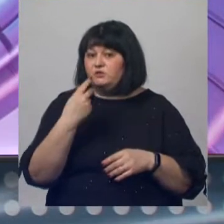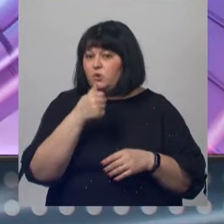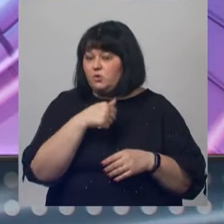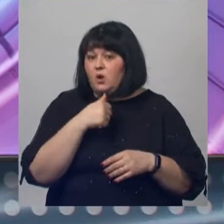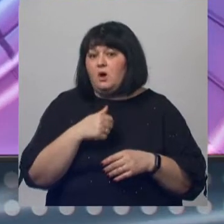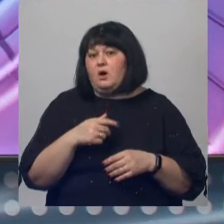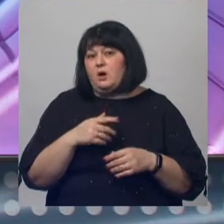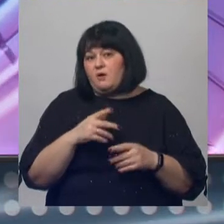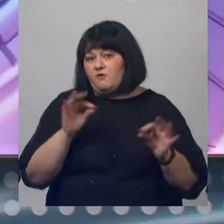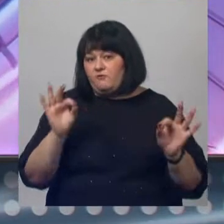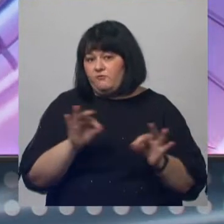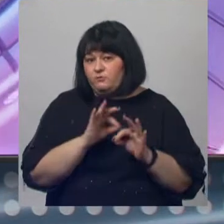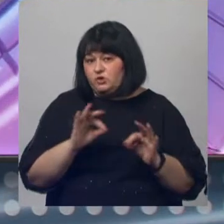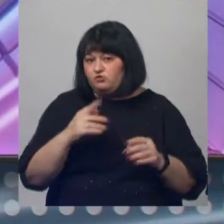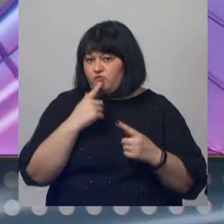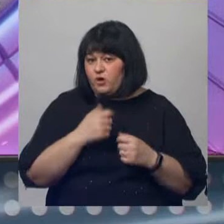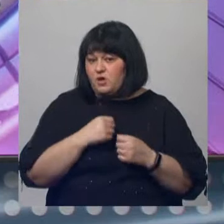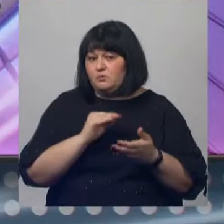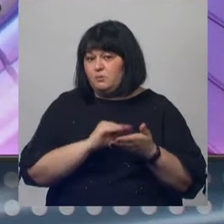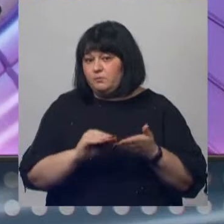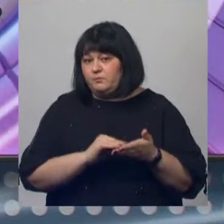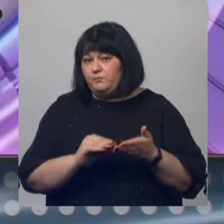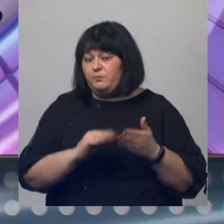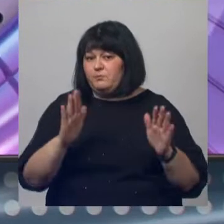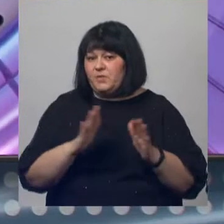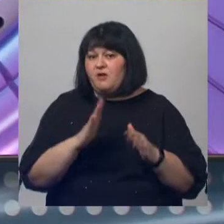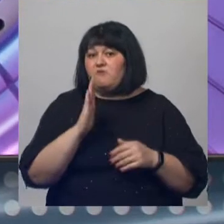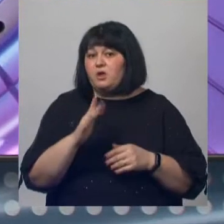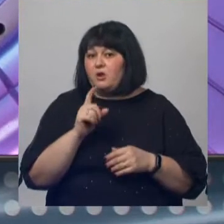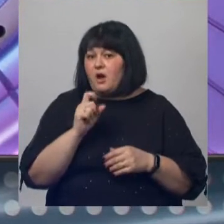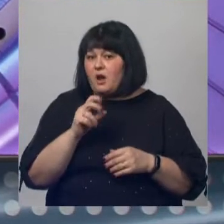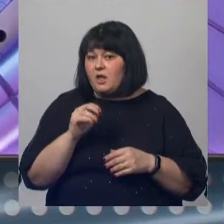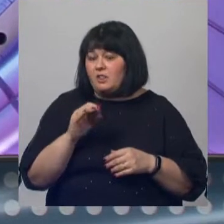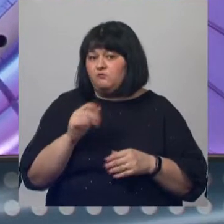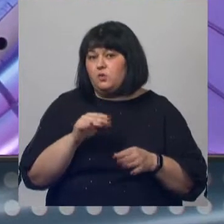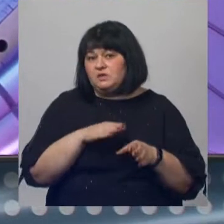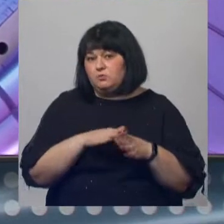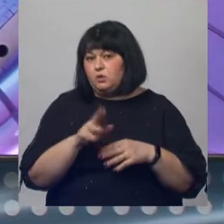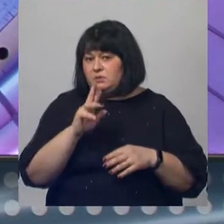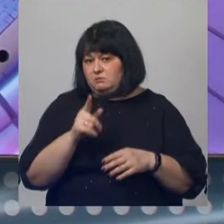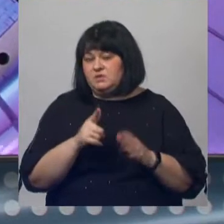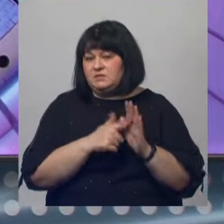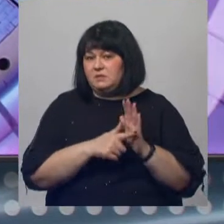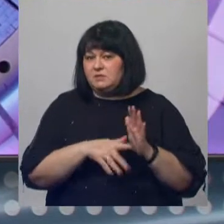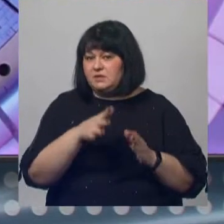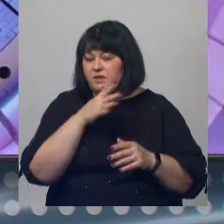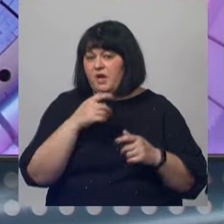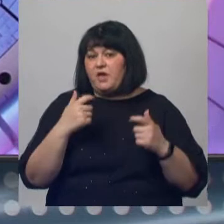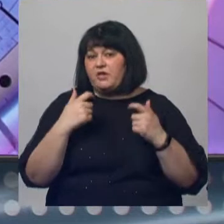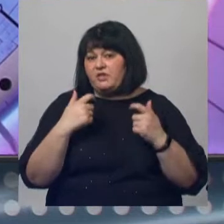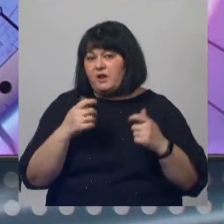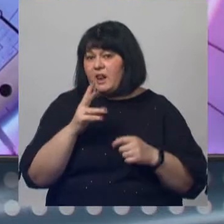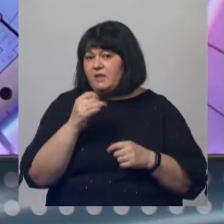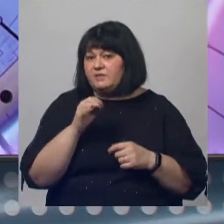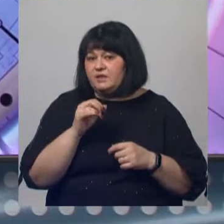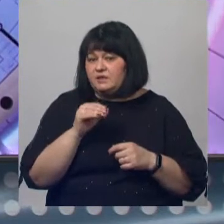военному дирижеру, музыканту и композитору Валерию Халилову исполнилось бы 70 лет. Напомним, генерал-лейтенанты,